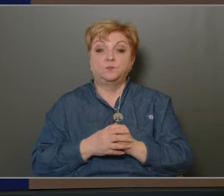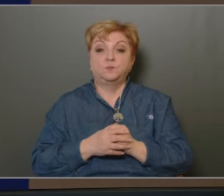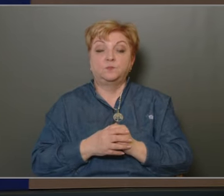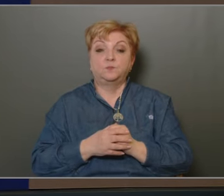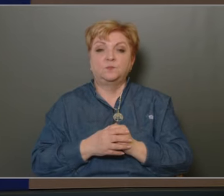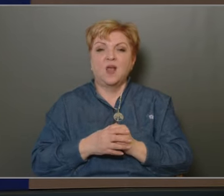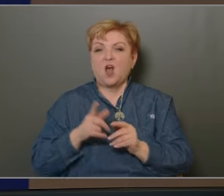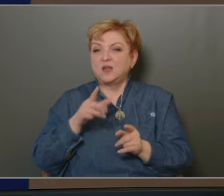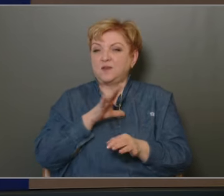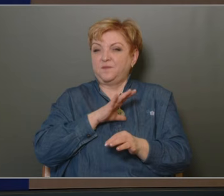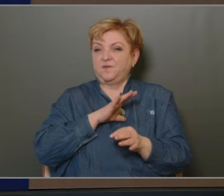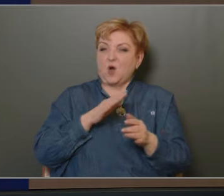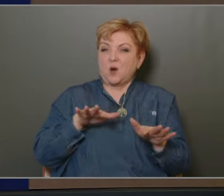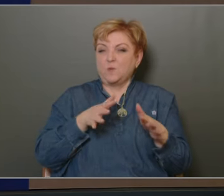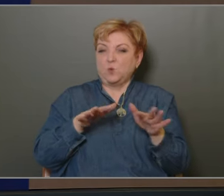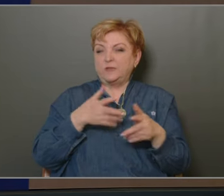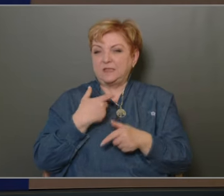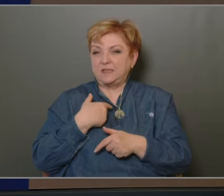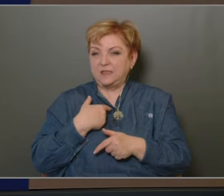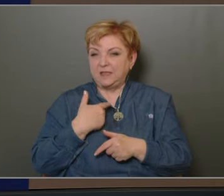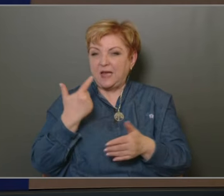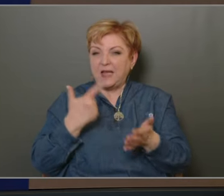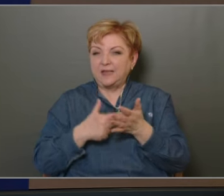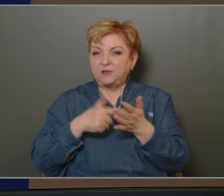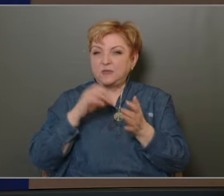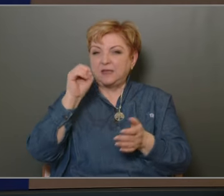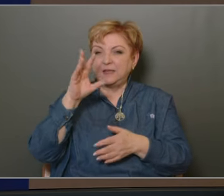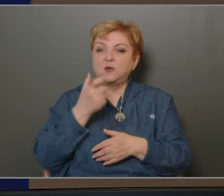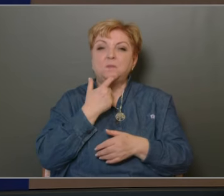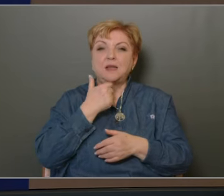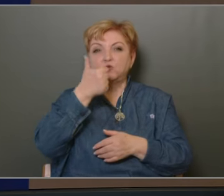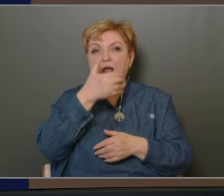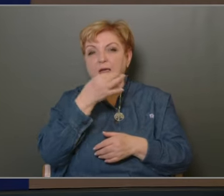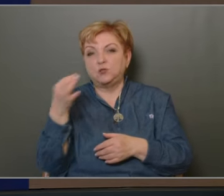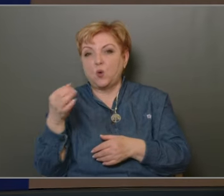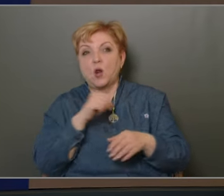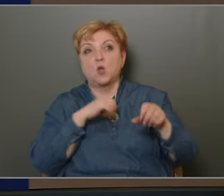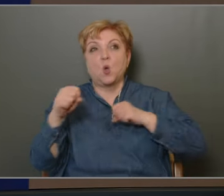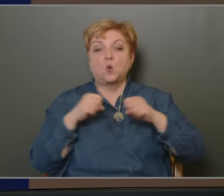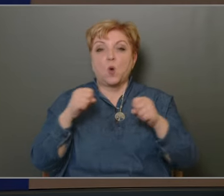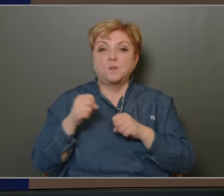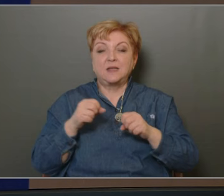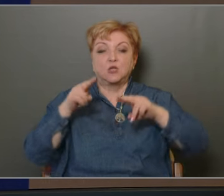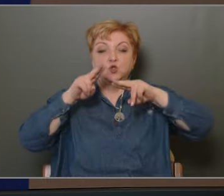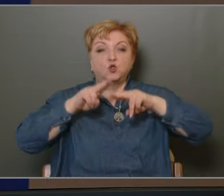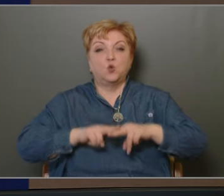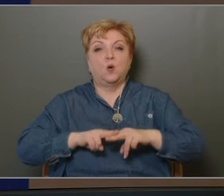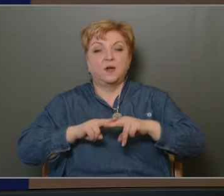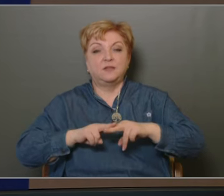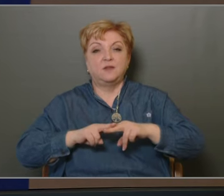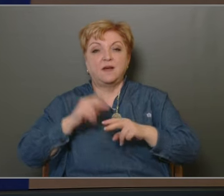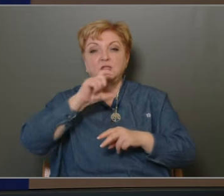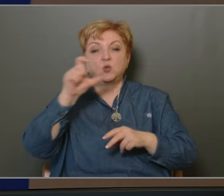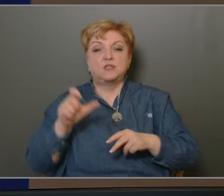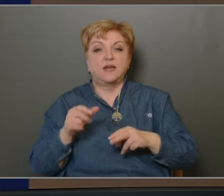Faram utci, ami elhangzott itt, hogy 2015. március 1-től az önkormányzat normatívát szociális